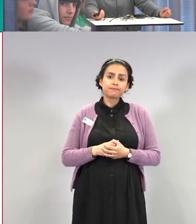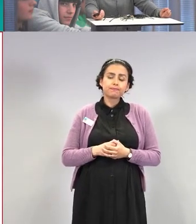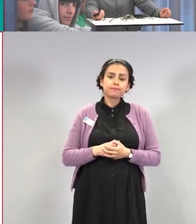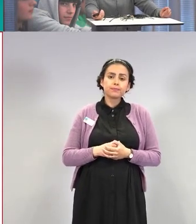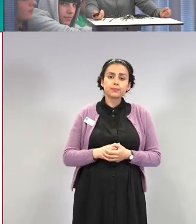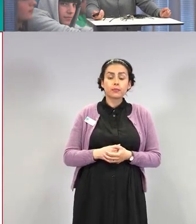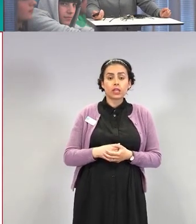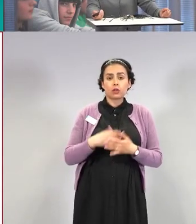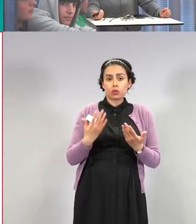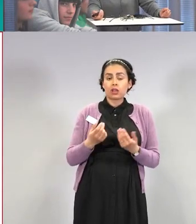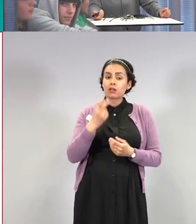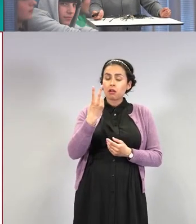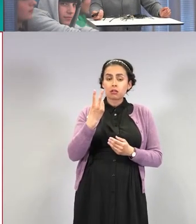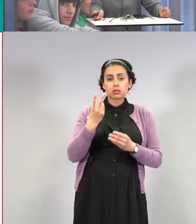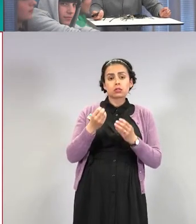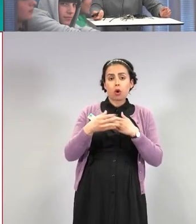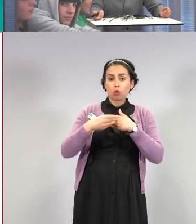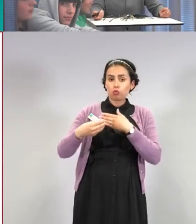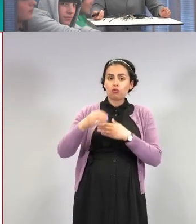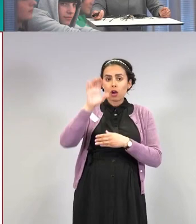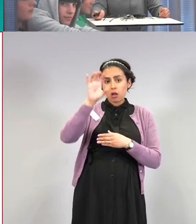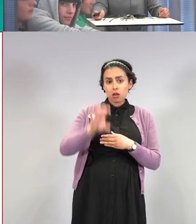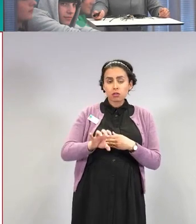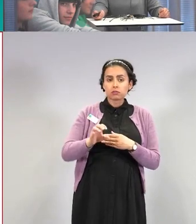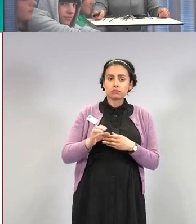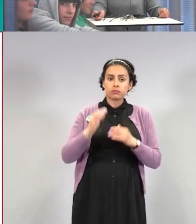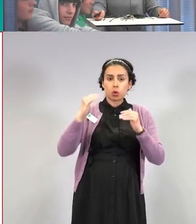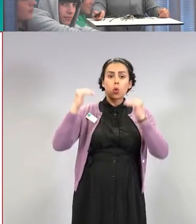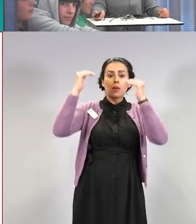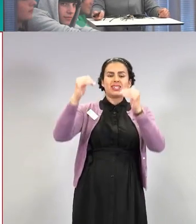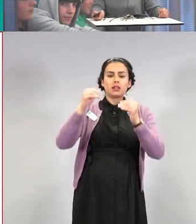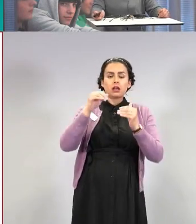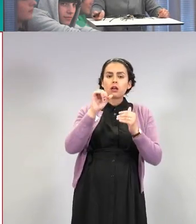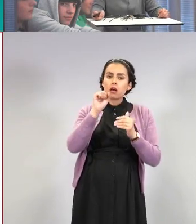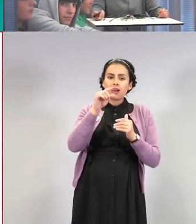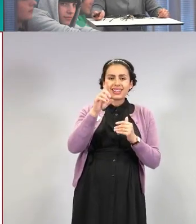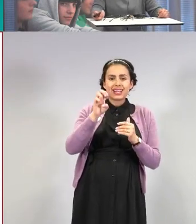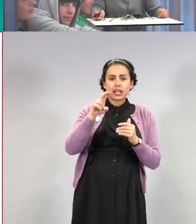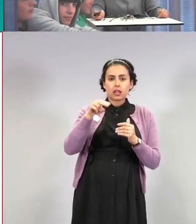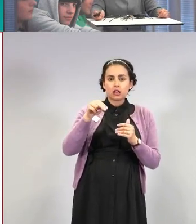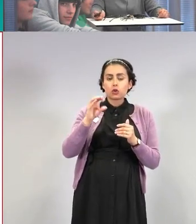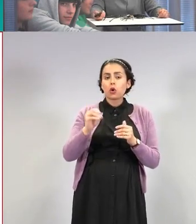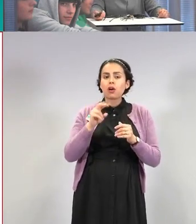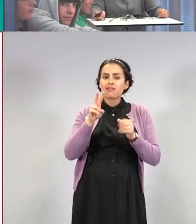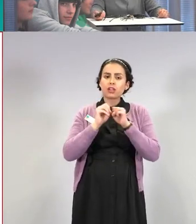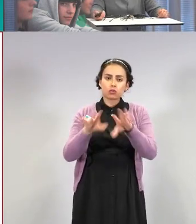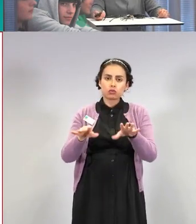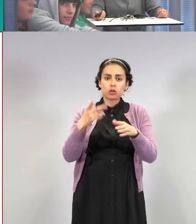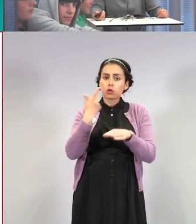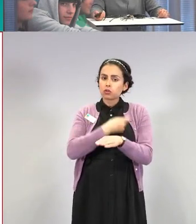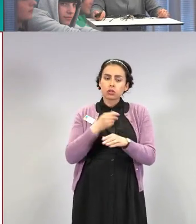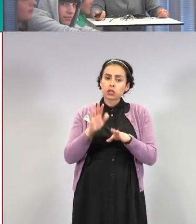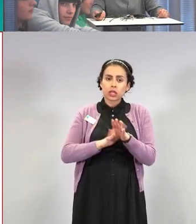Tässä on kaksi kuvaa. Ylemmässä on niin, että adenovirusokotteita ei ollenkaan käytettäisiin ja alemmassa niitä käytettäisiin oikeastaan